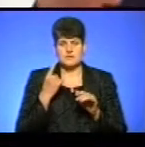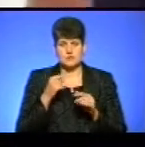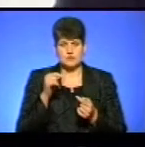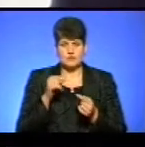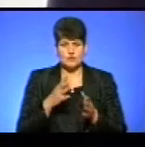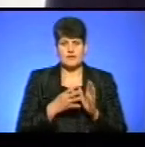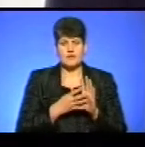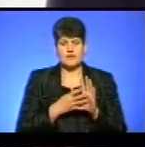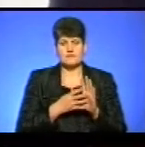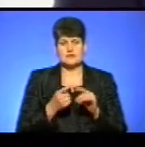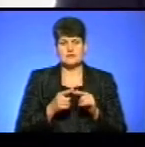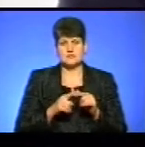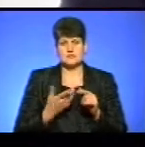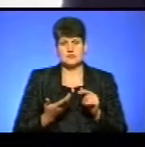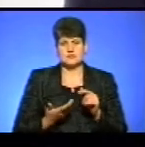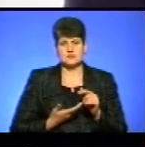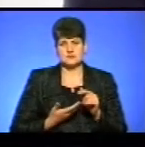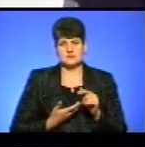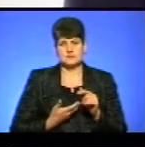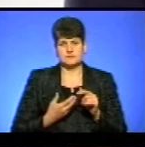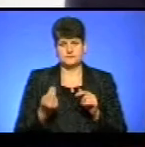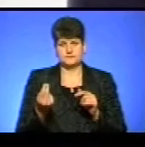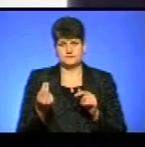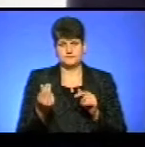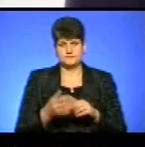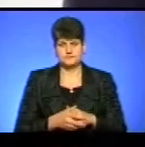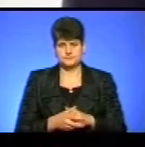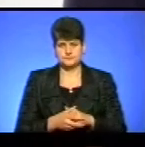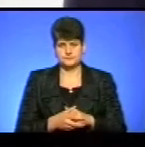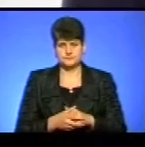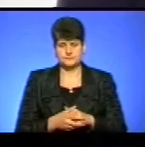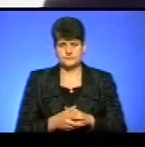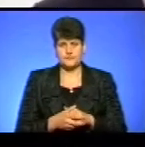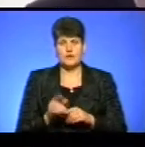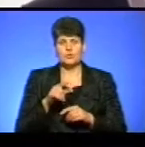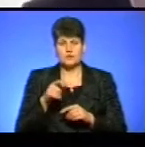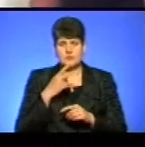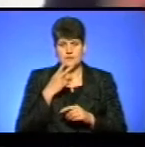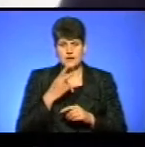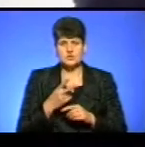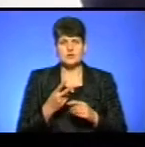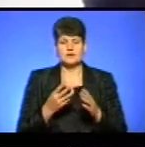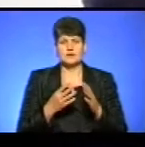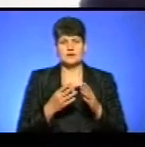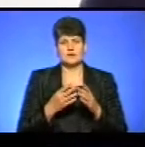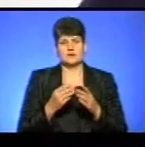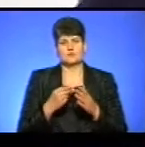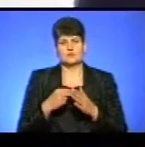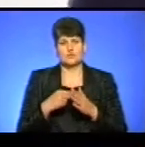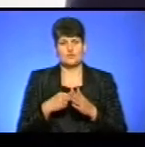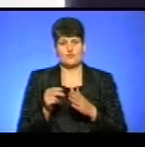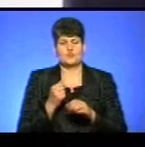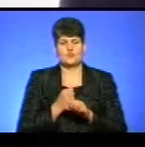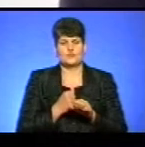і дев'ять – цей готівковий. Знову ж таки, щоб люди побачили, дев'ять – ні. Я собі куплю чи